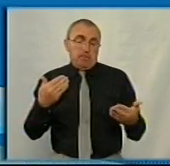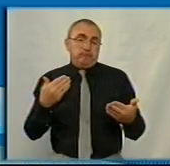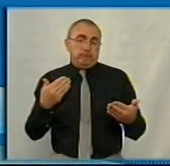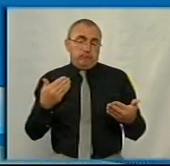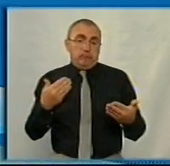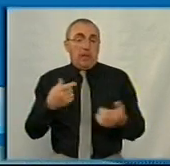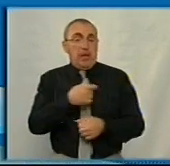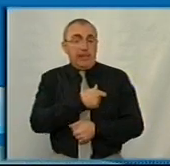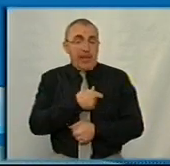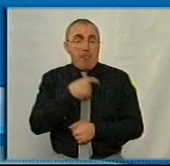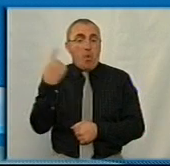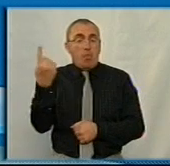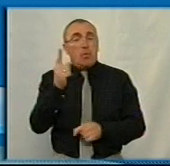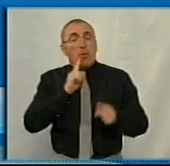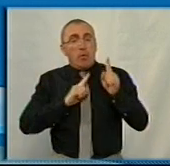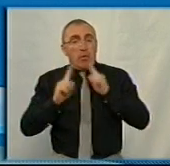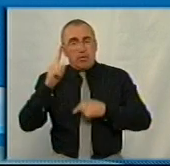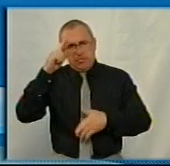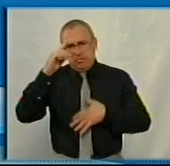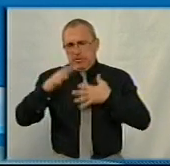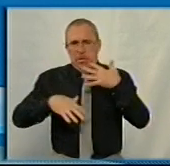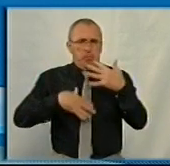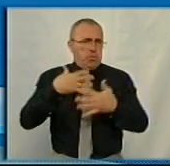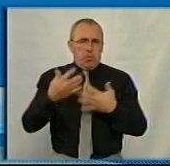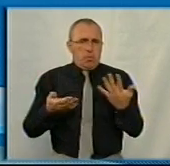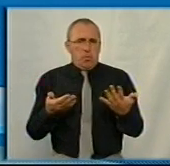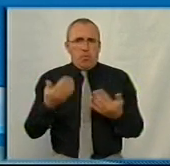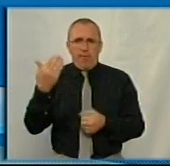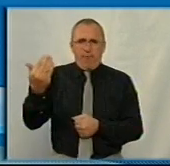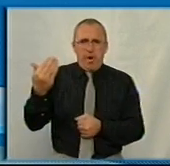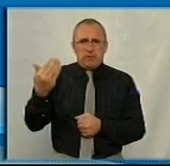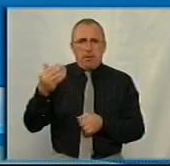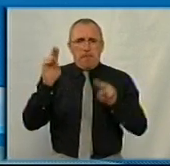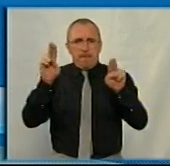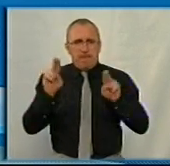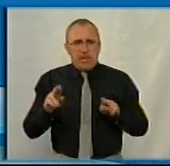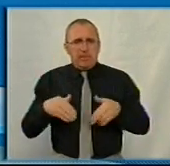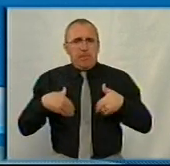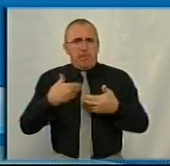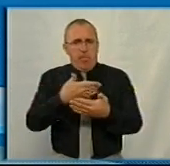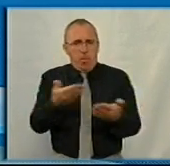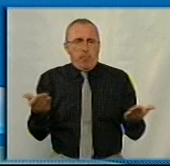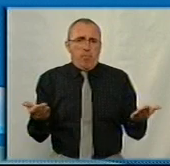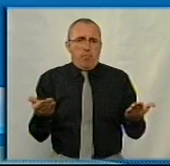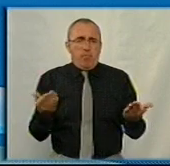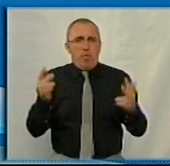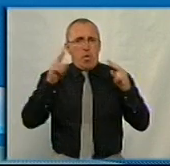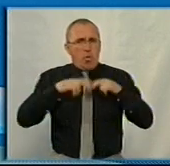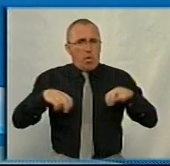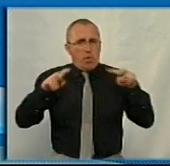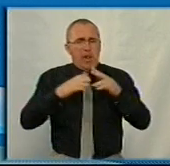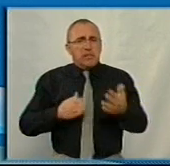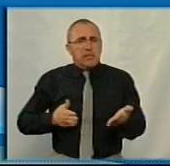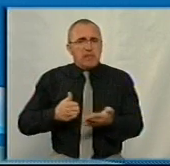здається, що депутати обласної ради заплутаються в вашому принципі запропонованому, коли розглядатиметься